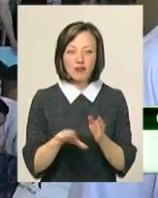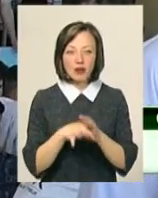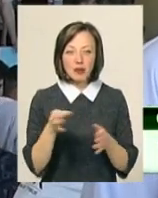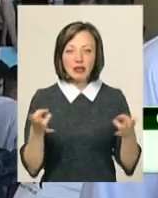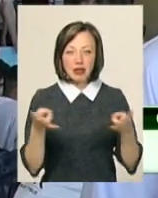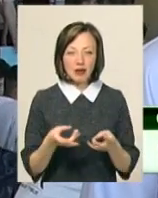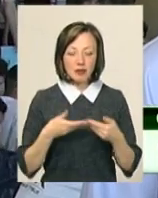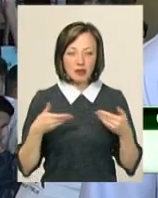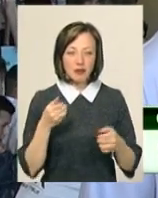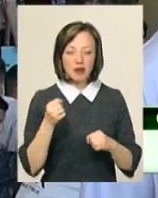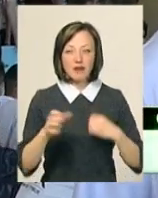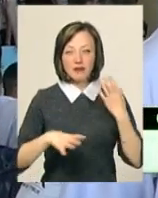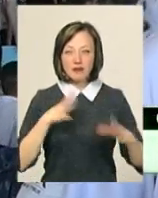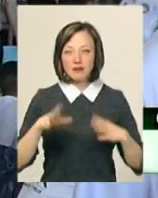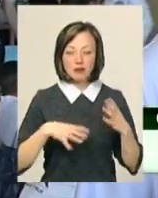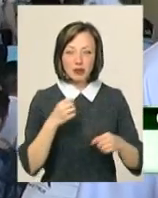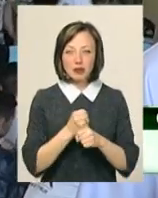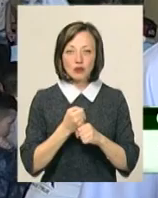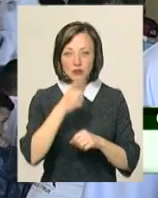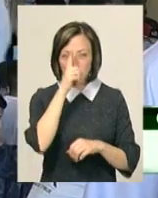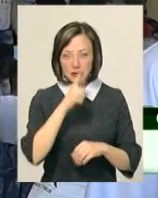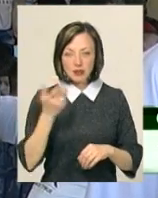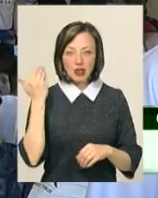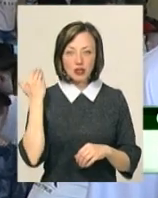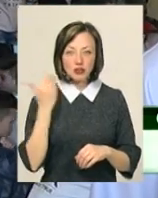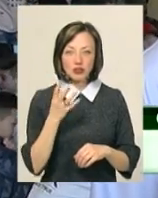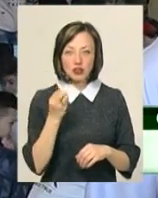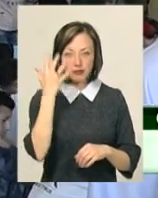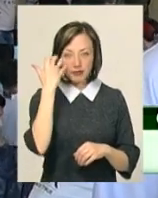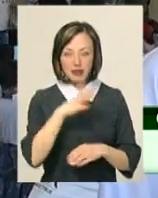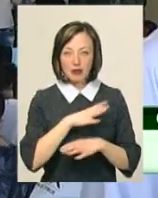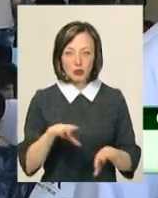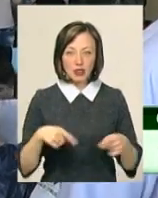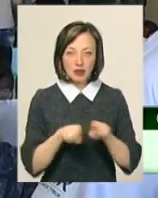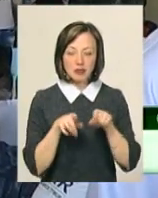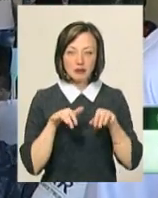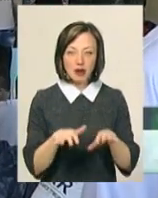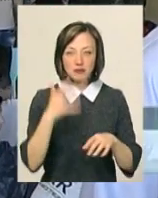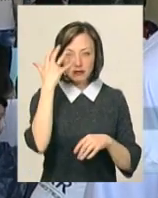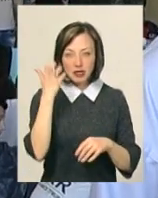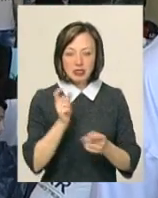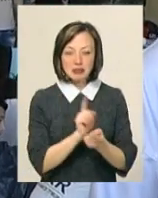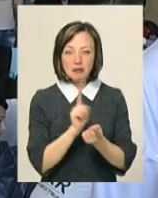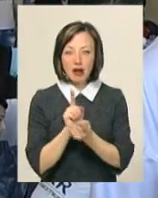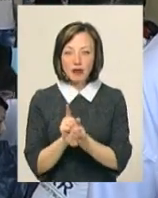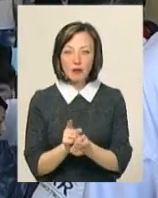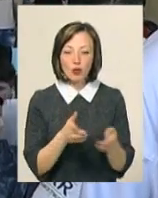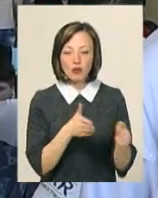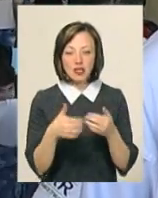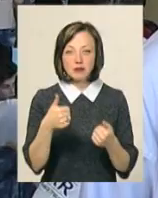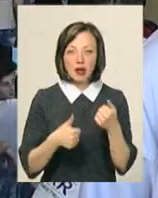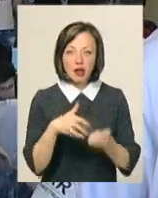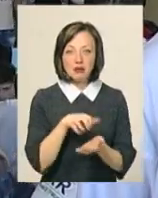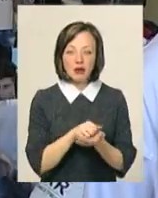відпрацьовували десь з місяць, бо треба опіта, ми ще раніше не увлікалися такими ділами. Влікалися спарними, готувалися до змагань і